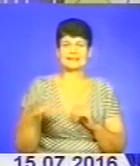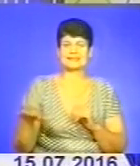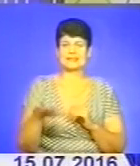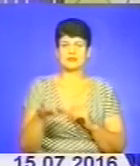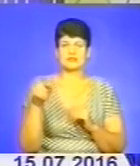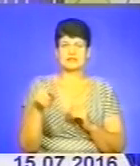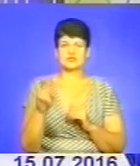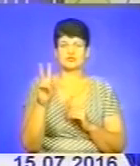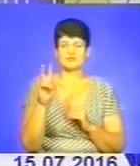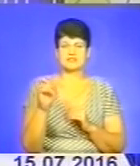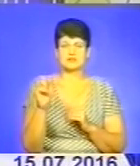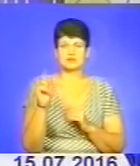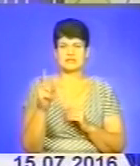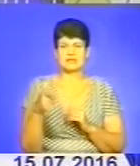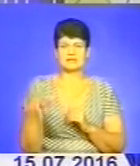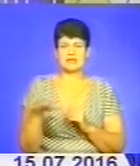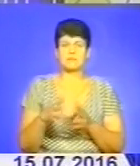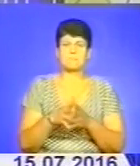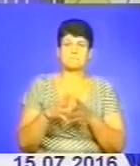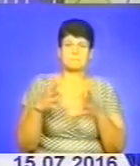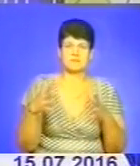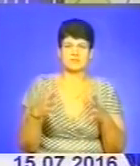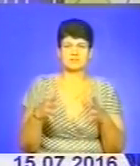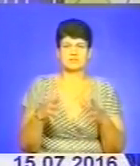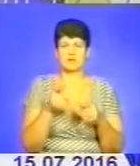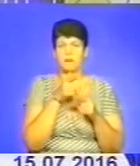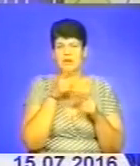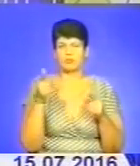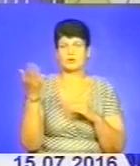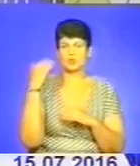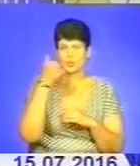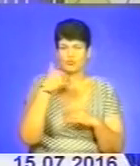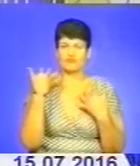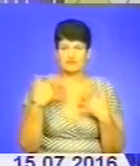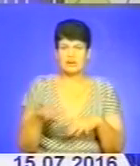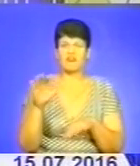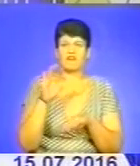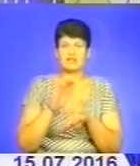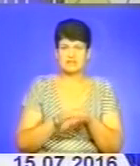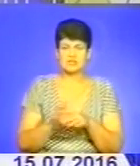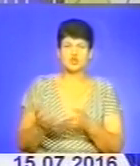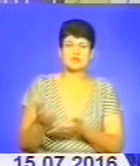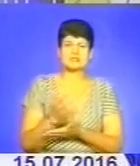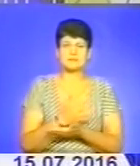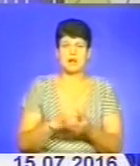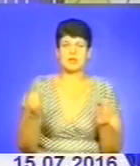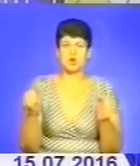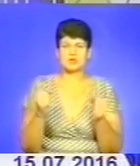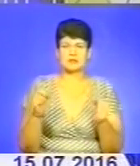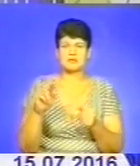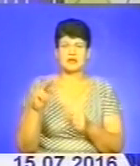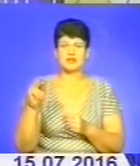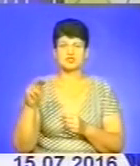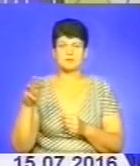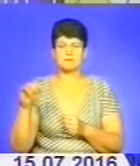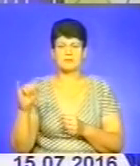1211 гектарів більше в періоду минулого року. Вже фактично вибрали озимий ячмінь